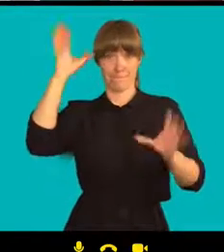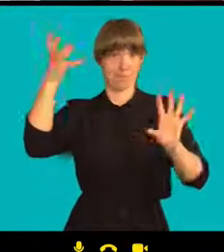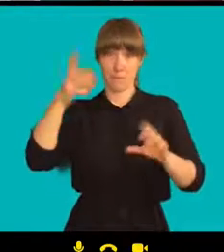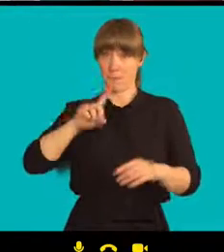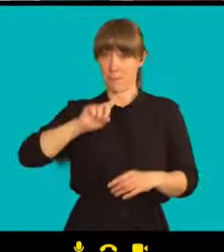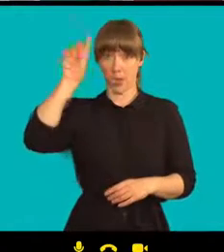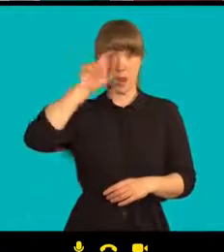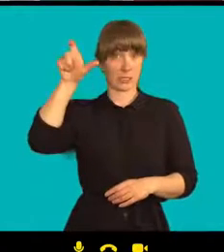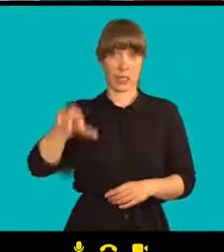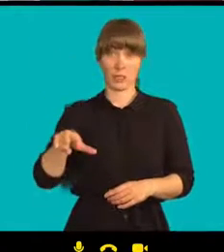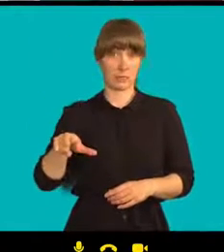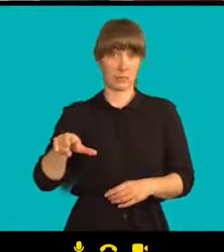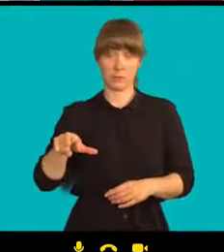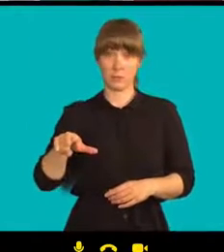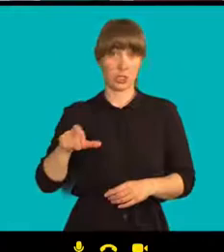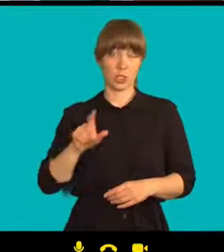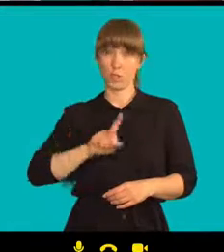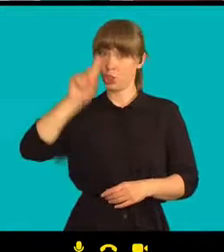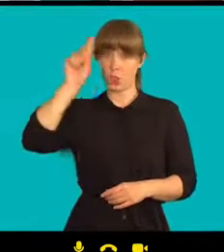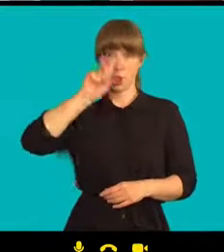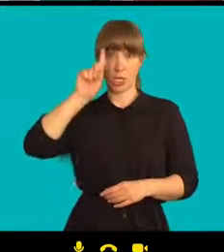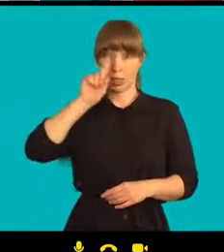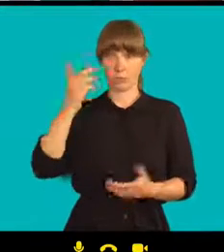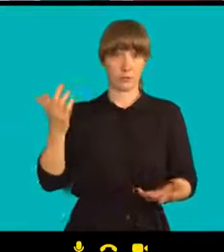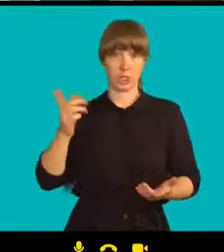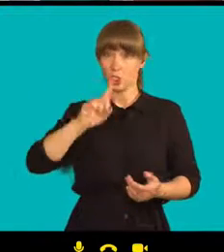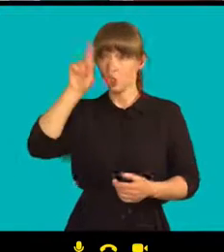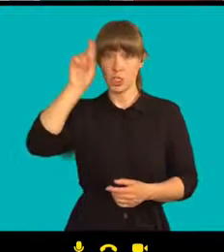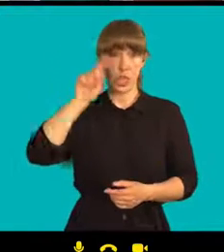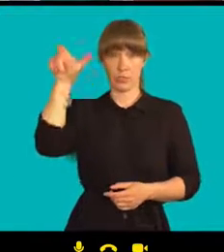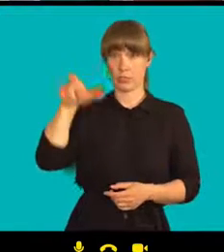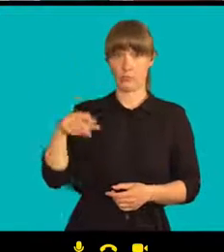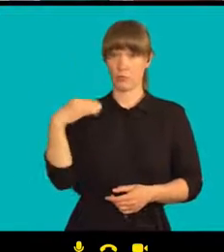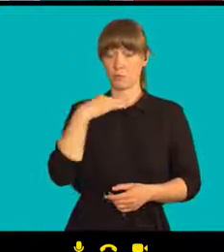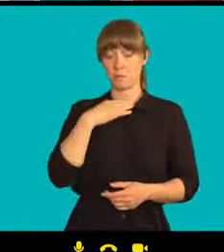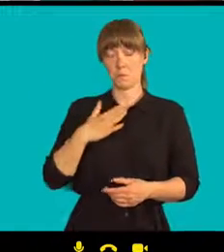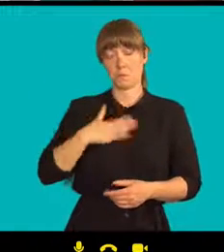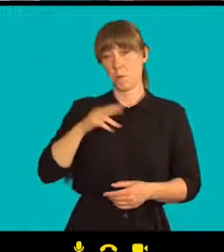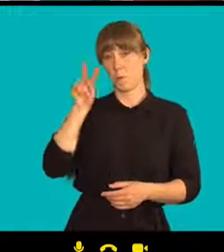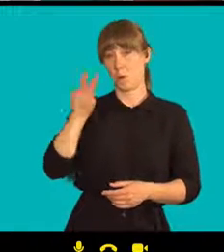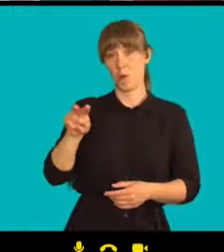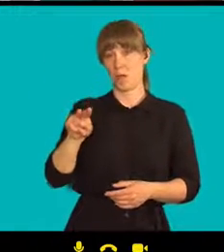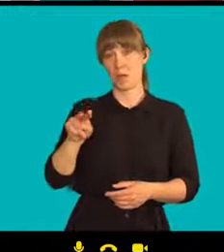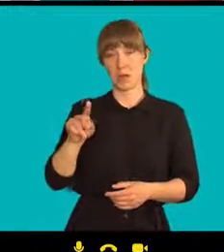který má mozek šílence. Aspoň tak to vidím.